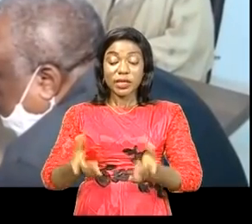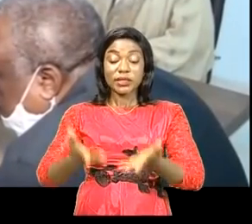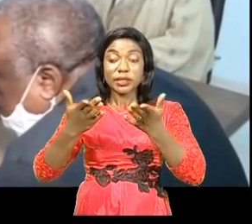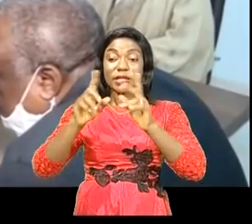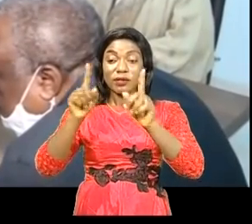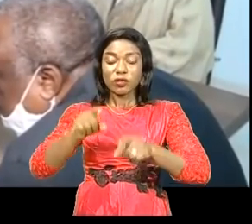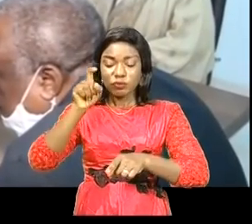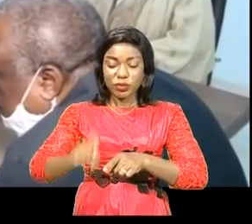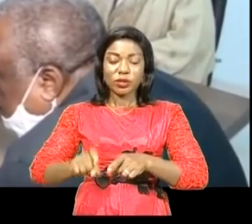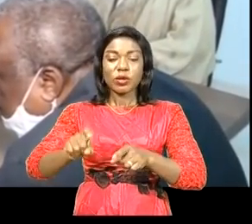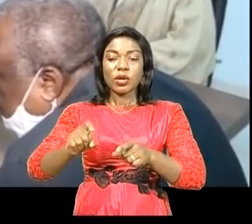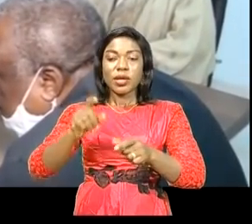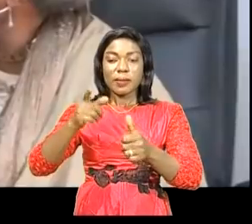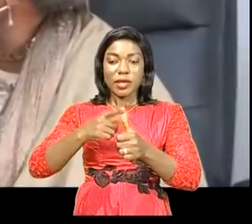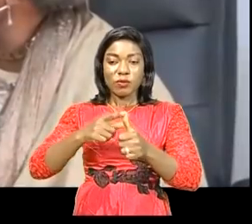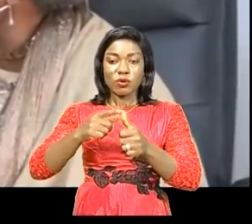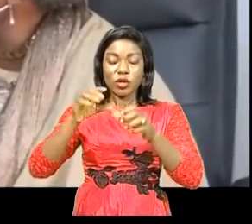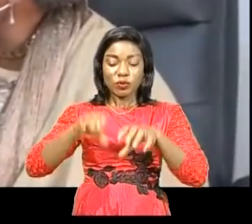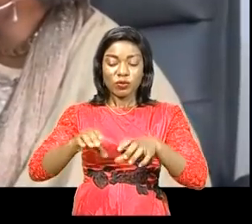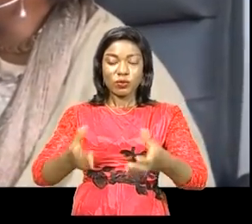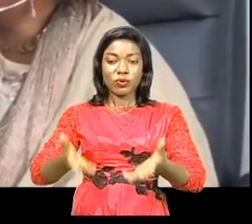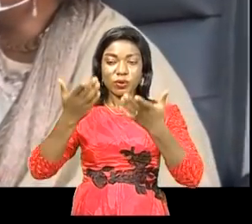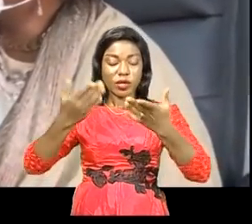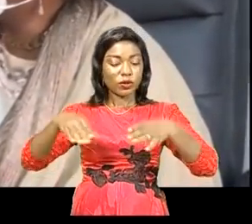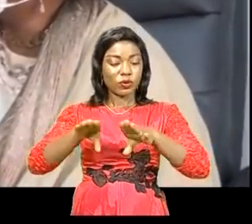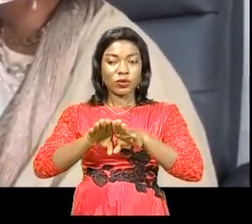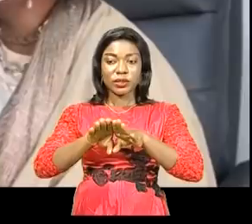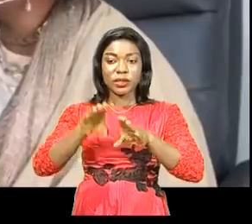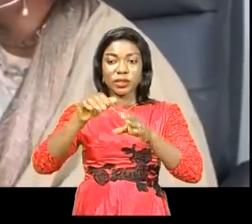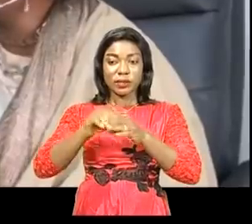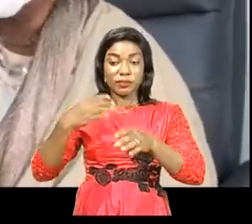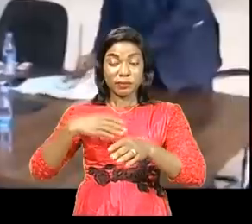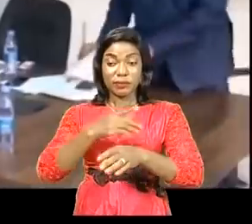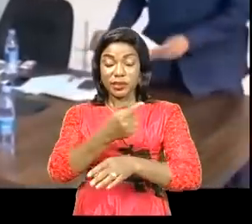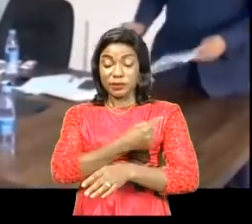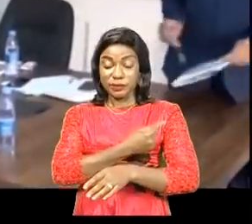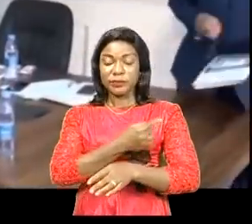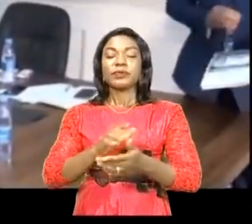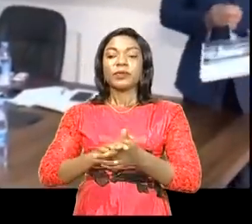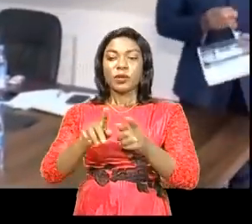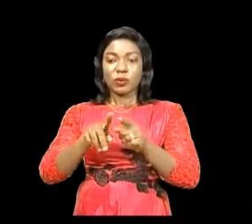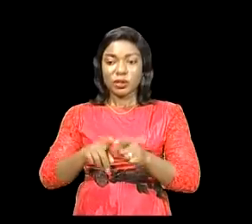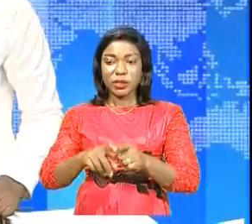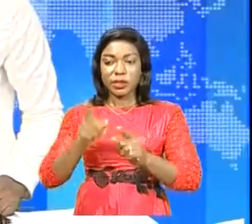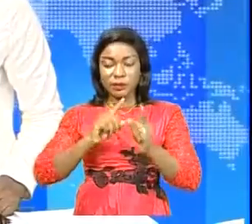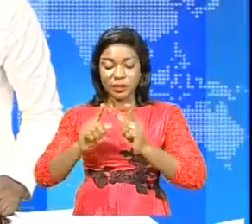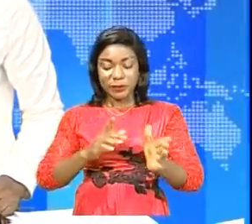conditionnée par la renaissance congolaise à conclue la reine Cheba Bebra Amélia Kassamboura.